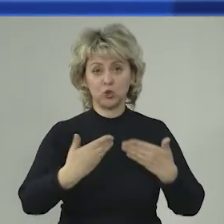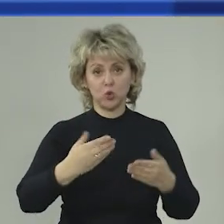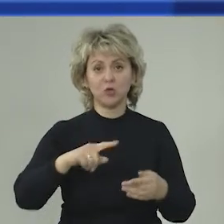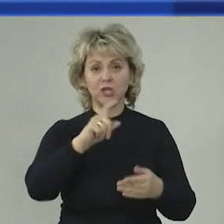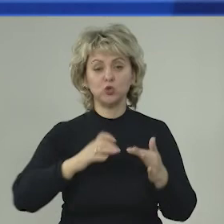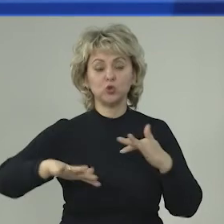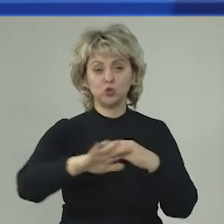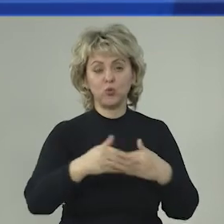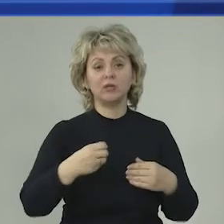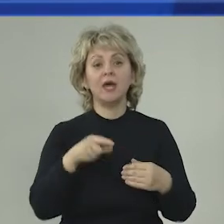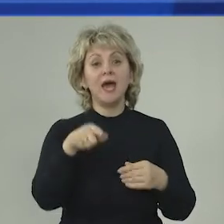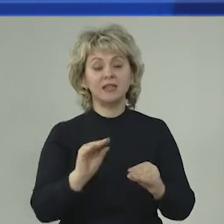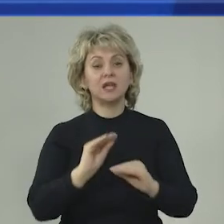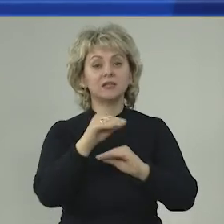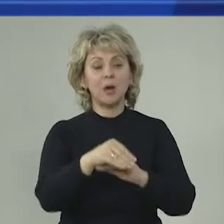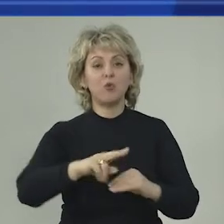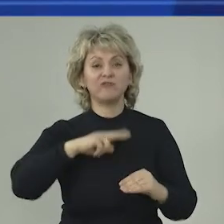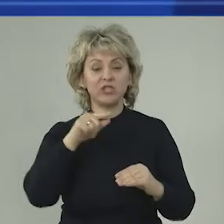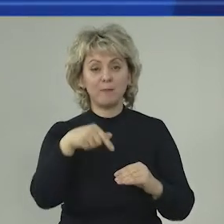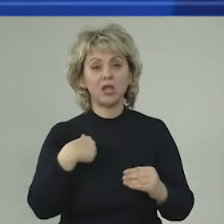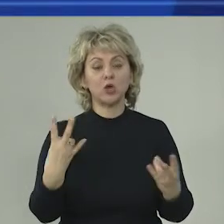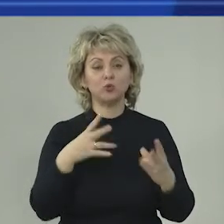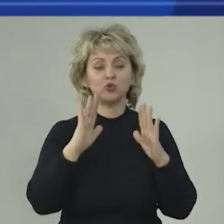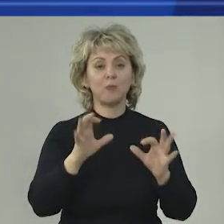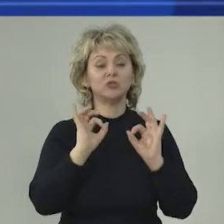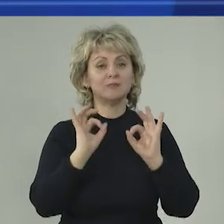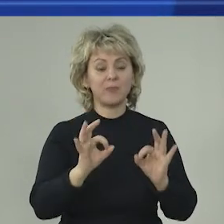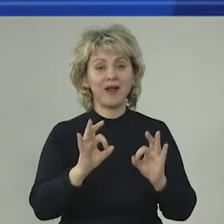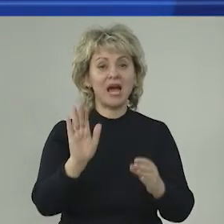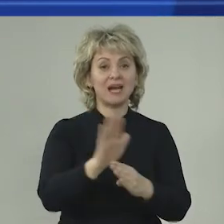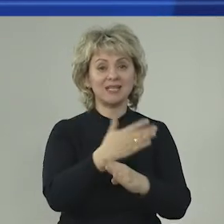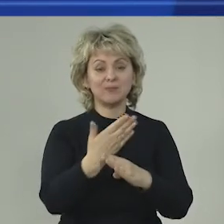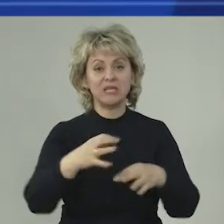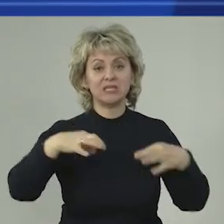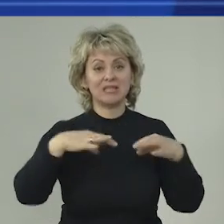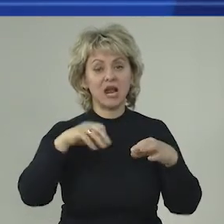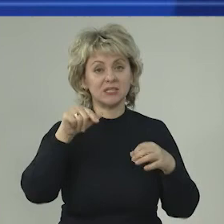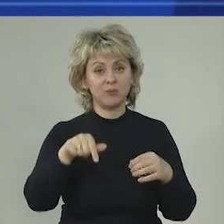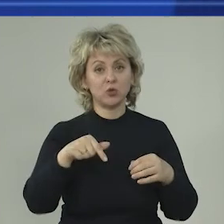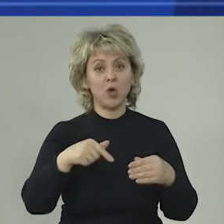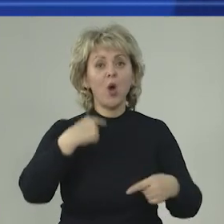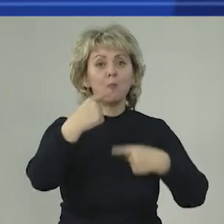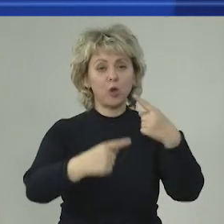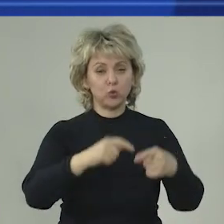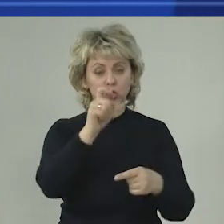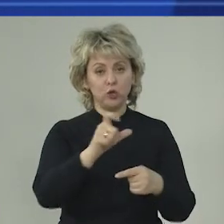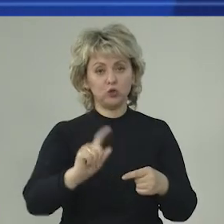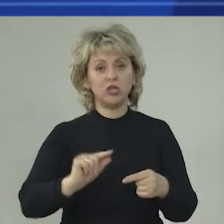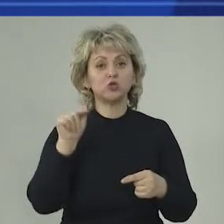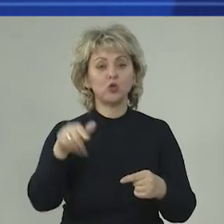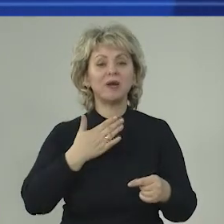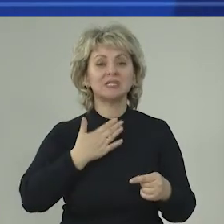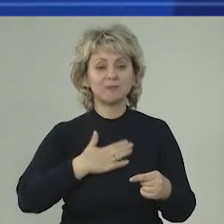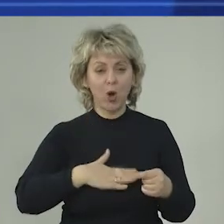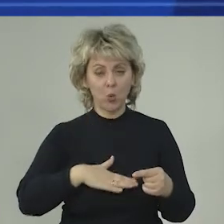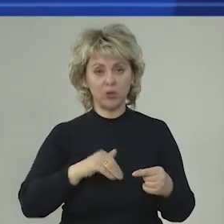пешеходной зоны. Это тоже добавит внимания и нам нужно будет правильно распределить потоки людей, чтобы